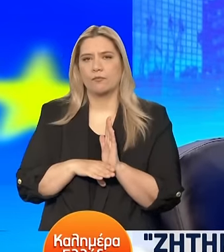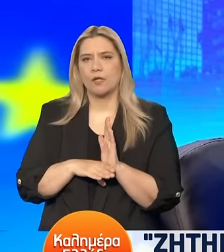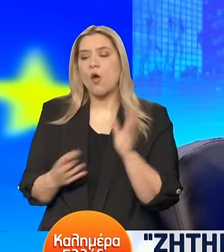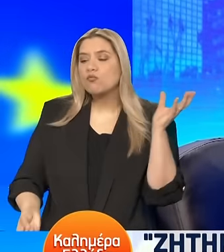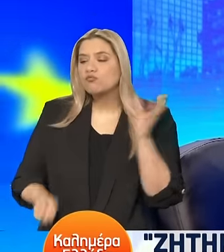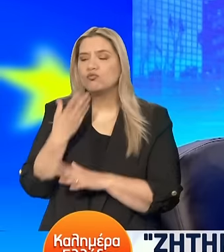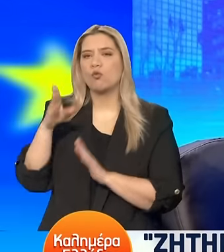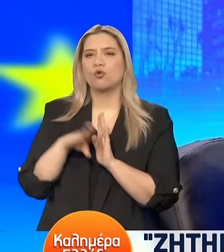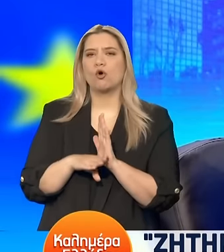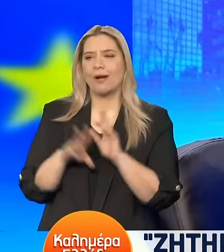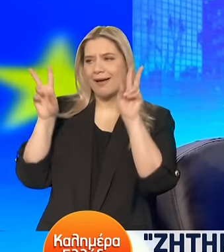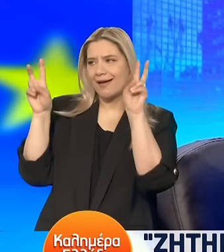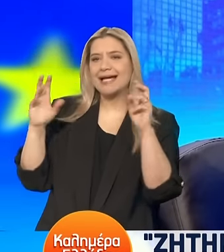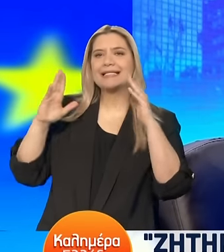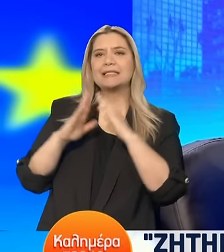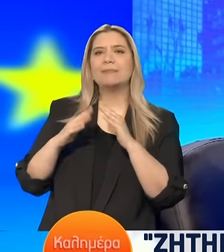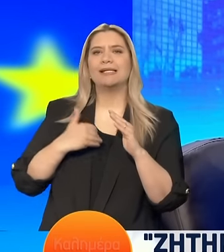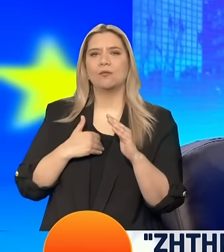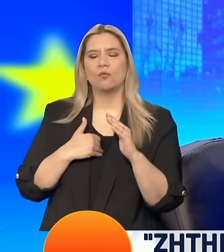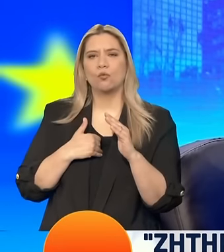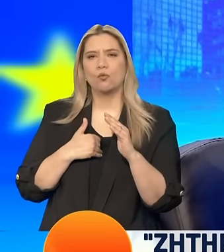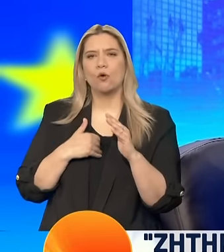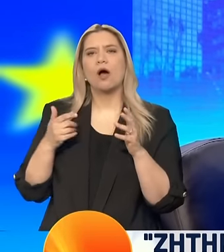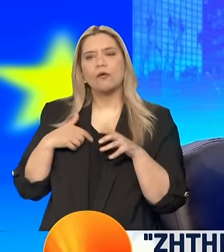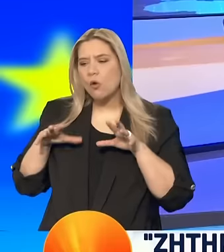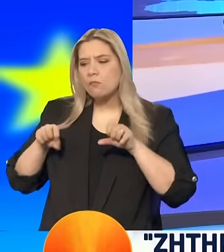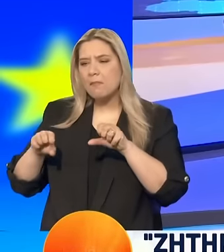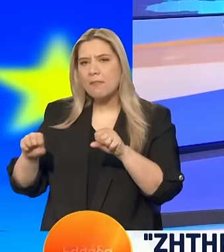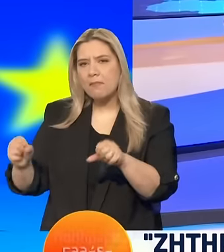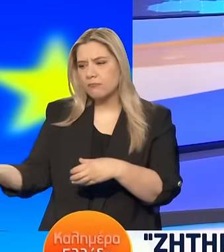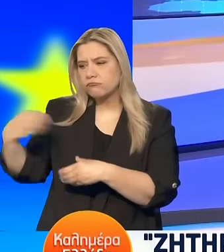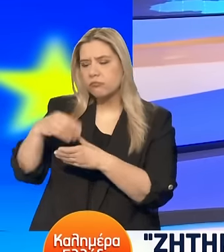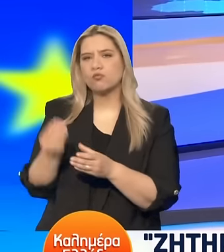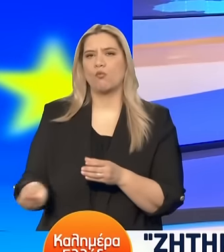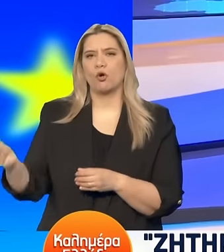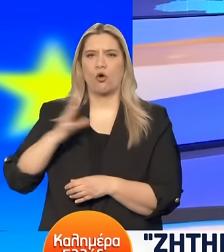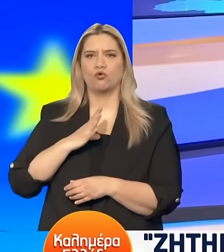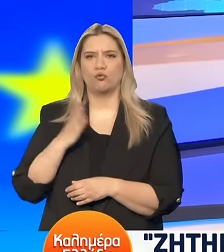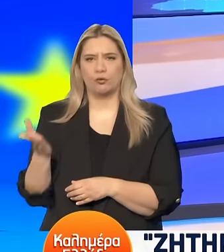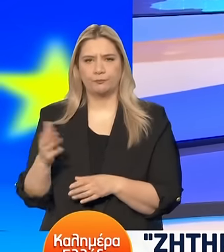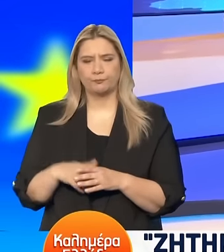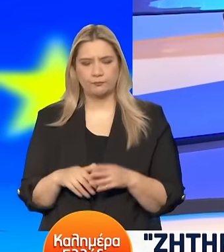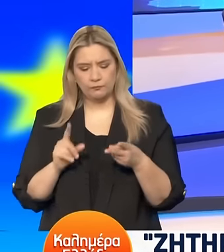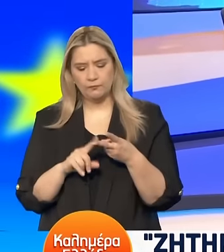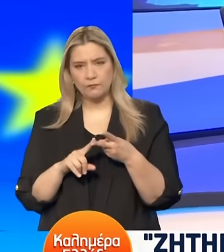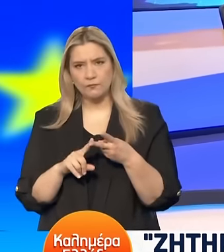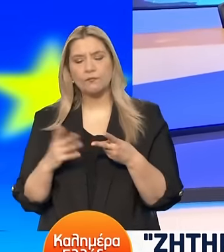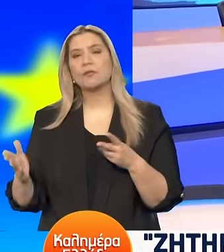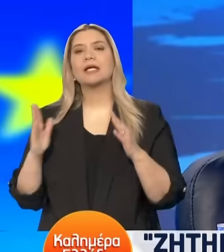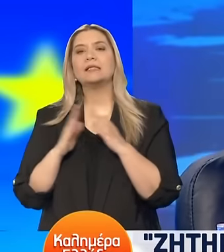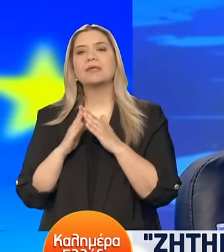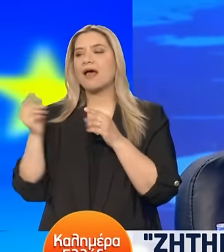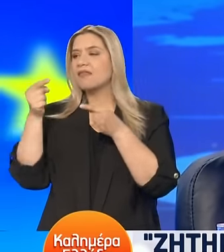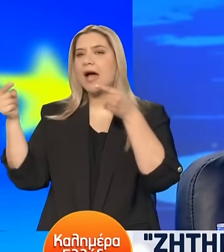πρόγραμμα σπίτι μου Μεγαλύτερης περιμέτρου από το πρώτο Ταυτόχρονα Προσπαθούμε να βάλουμε περισσότερα διαμερίσματα Κλειστά στην αγορά